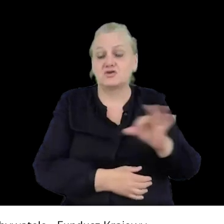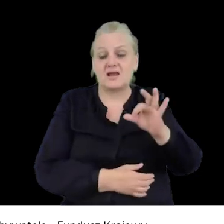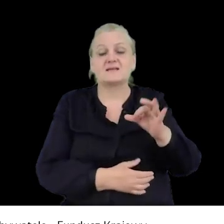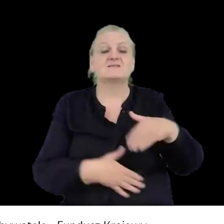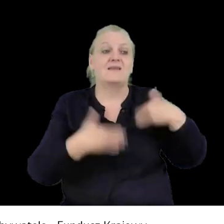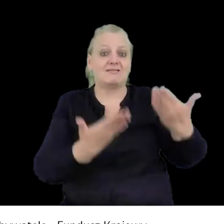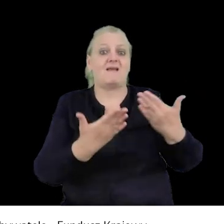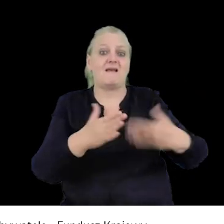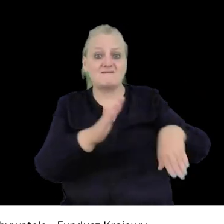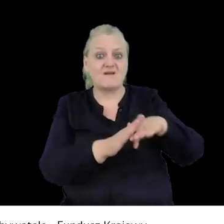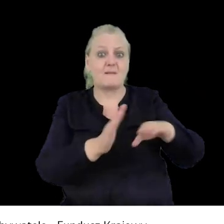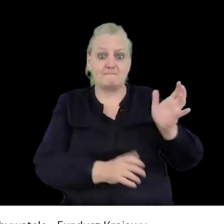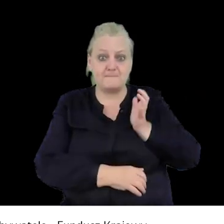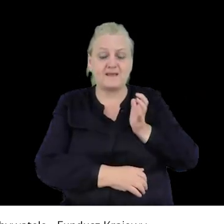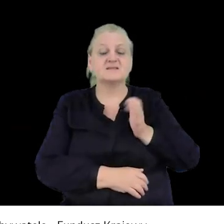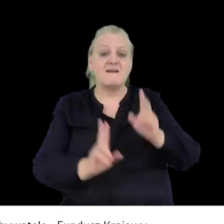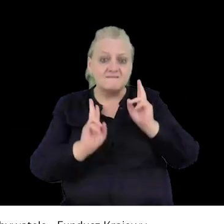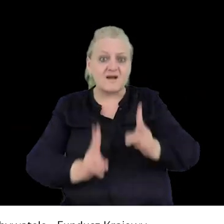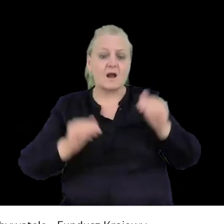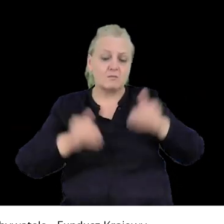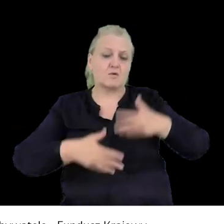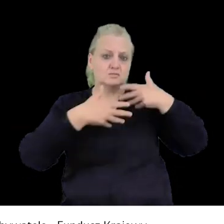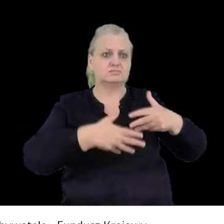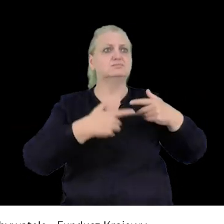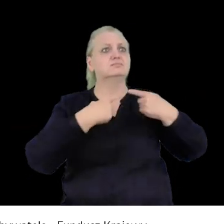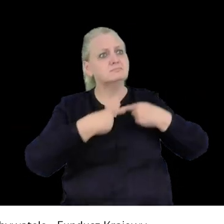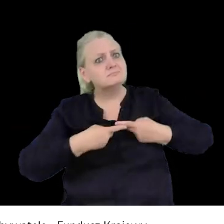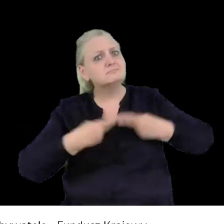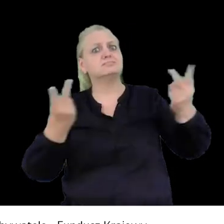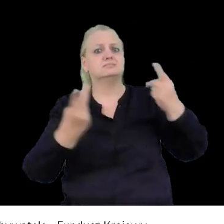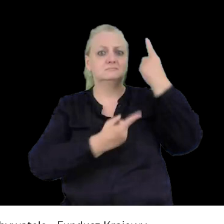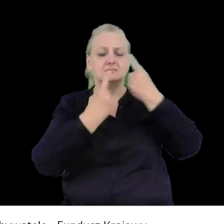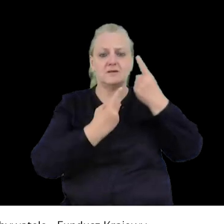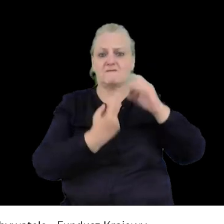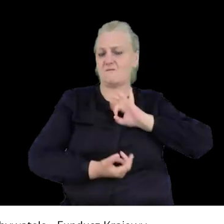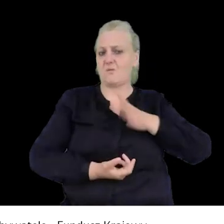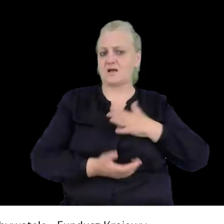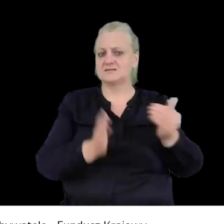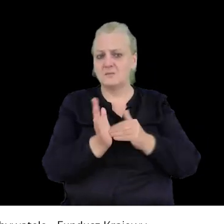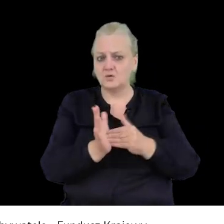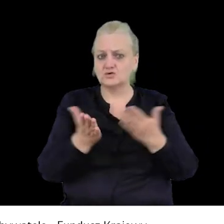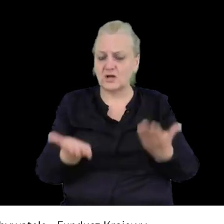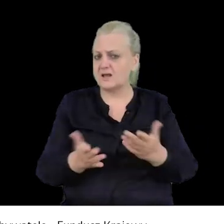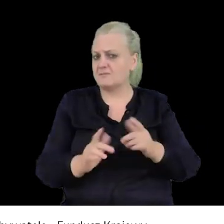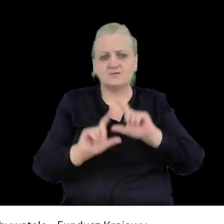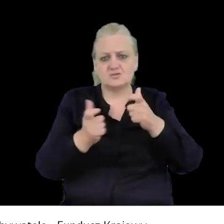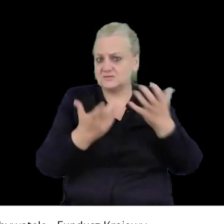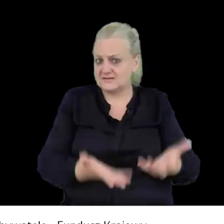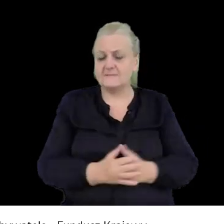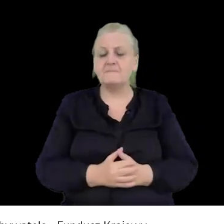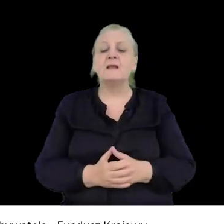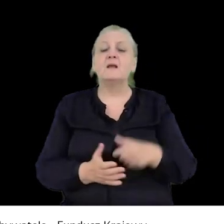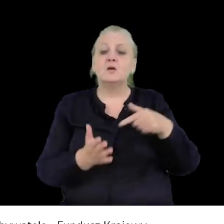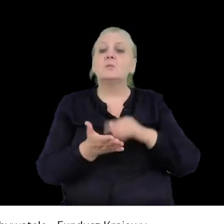bezpieczeństwo, że mogą faktycznie wyjść, zamanifestować swoje potrzeby, cokolwiek i to świetnym